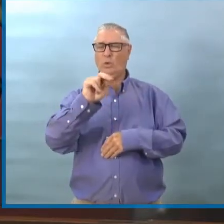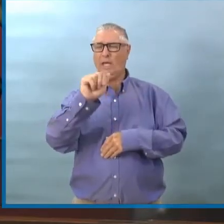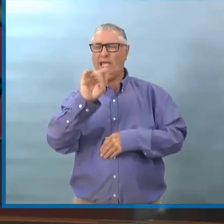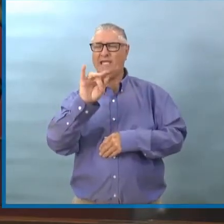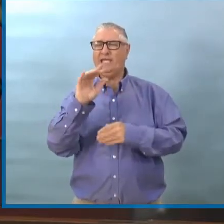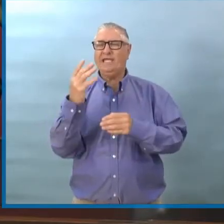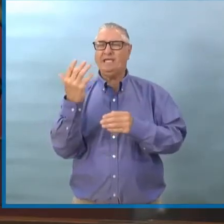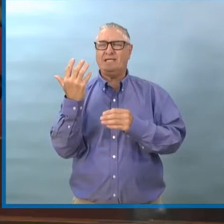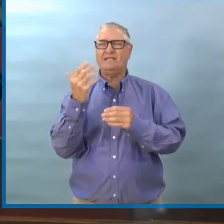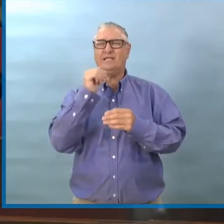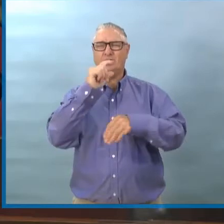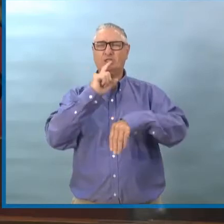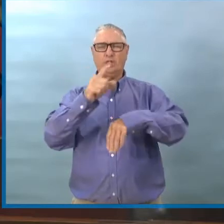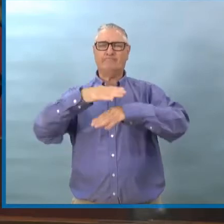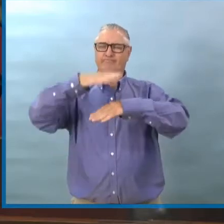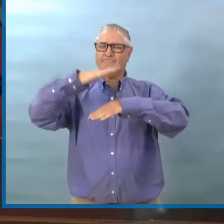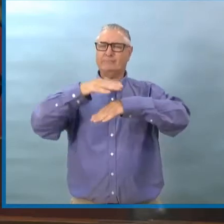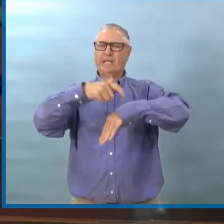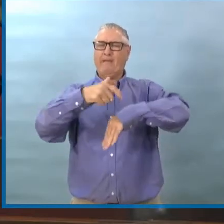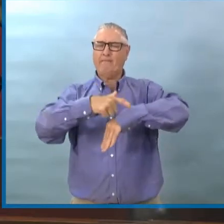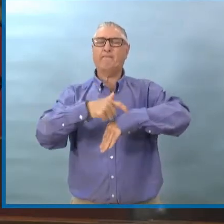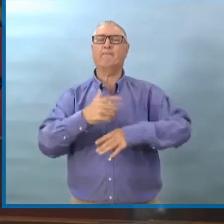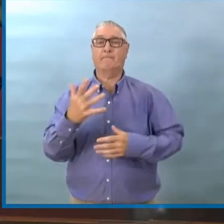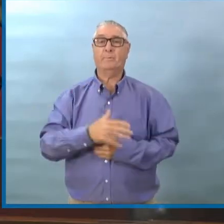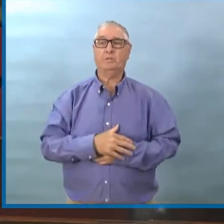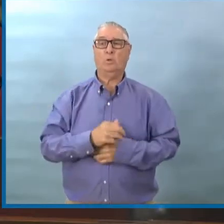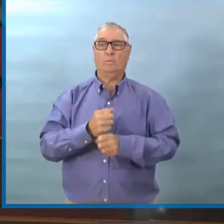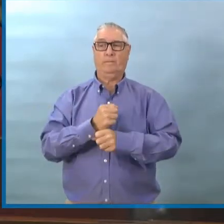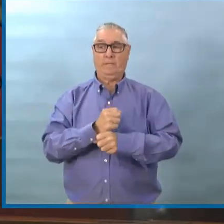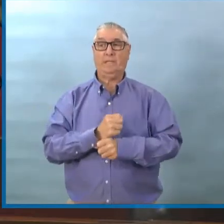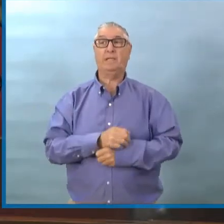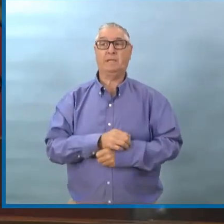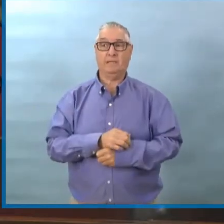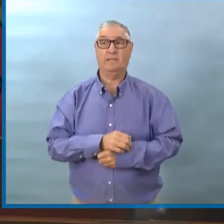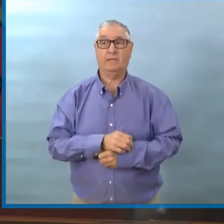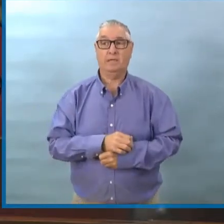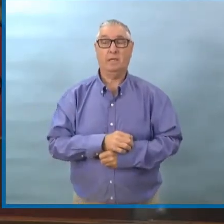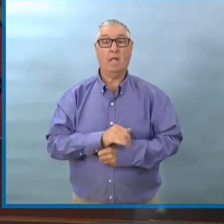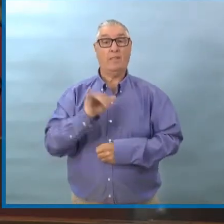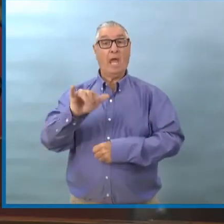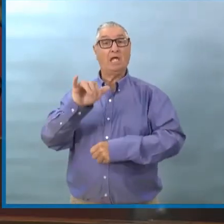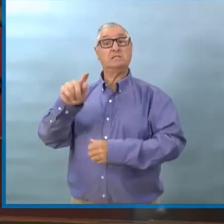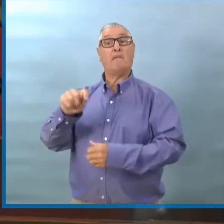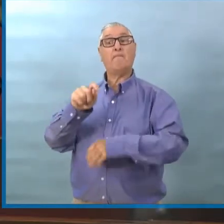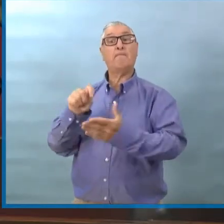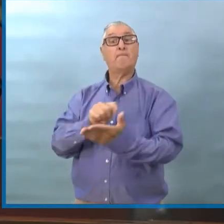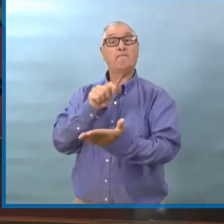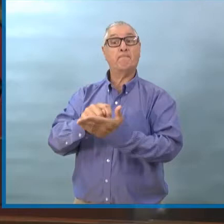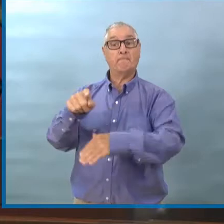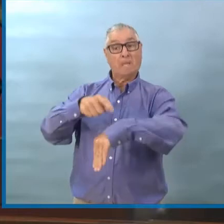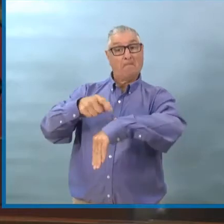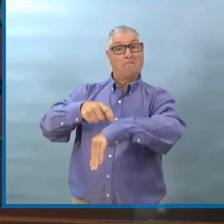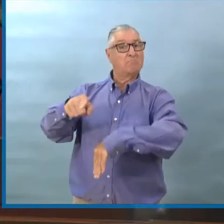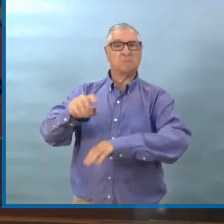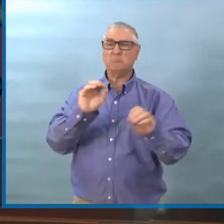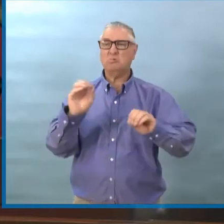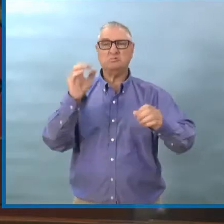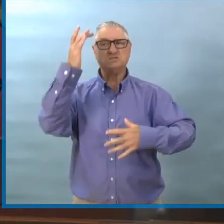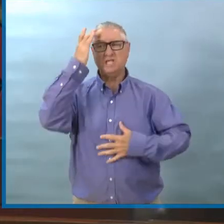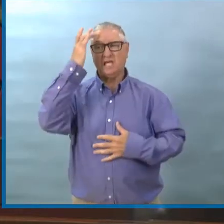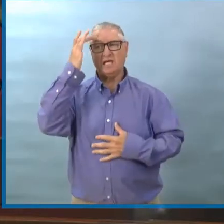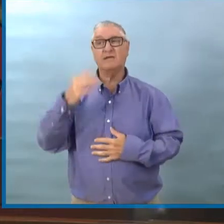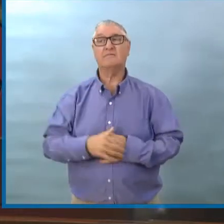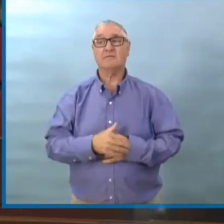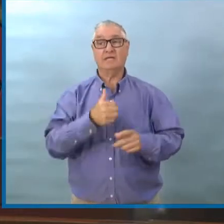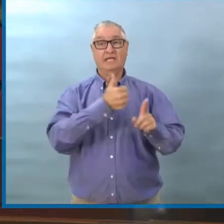A l'époque, il n'avait pas de symptômes, donc c'est des risques très bas et les rapports montrent que ces deux endroits avaient des politiques